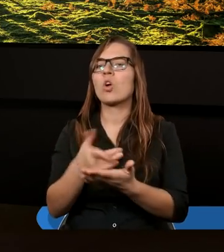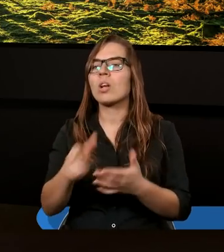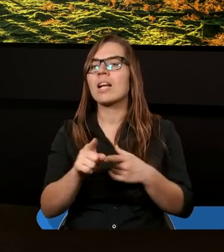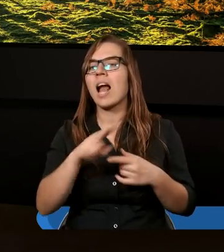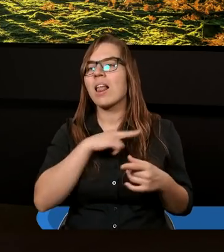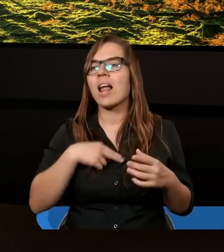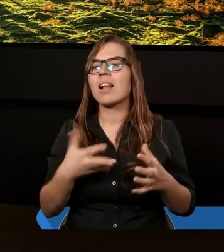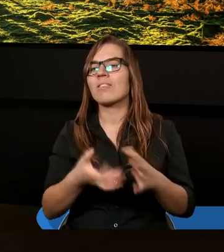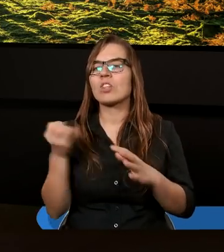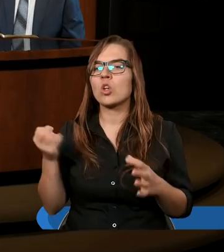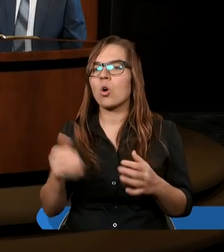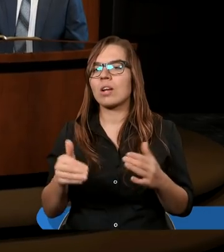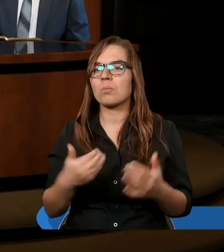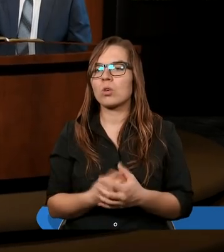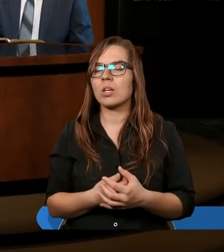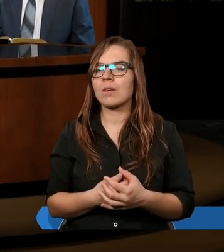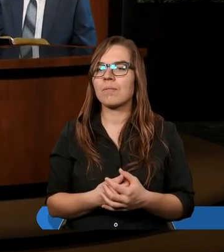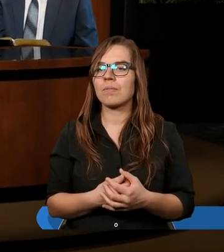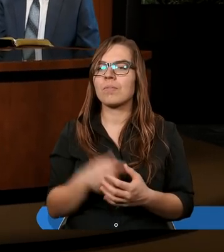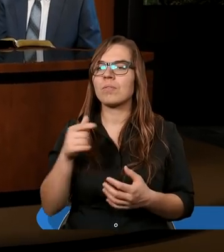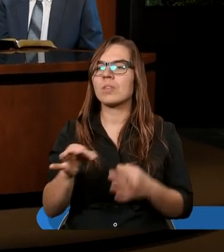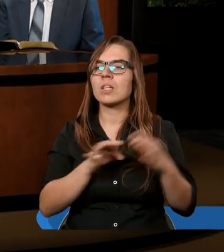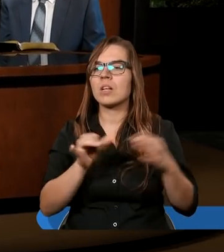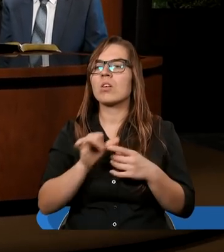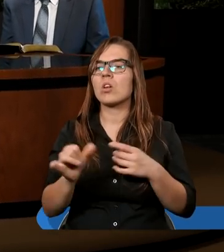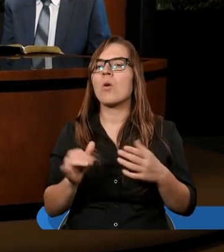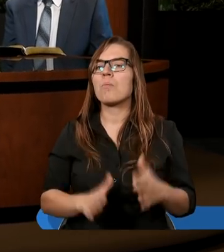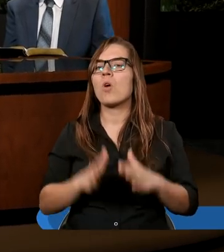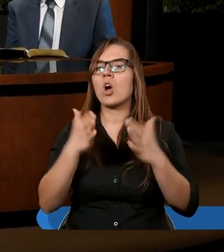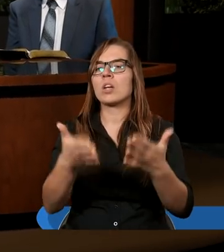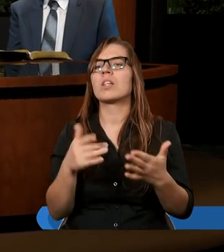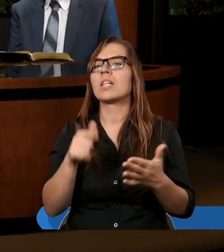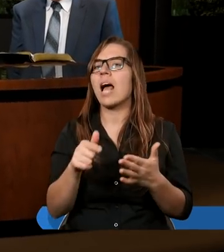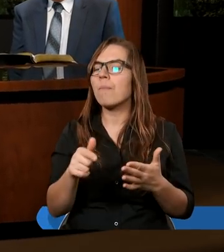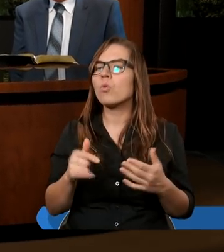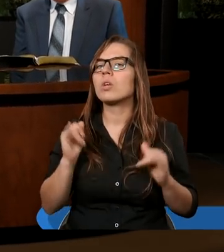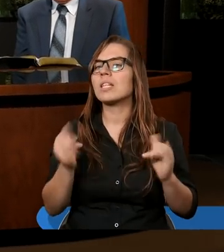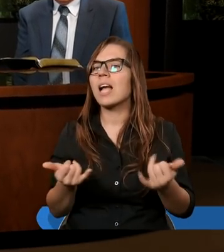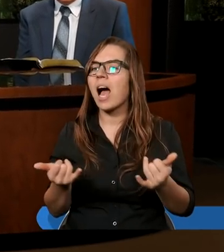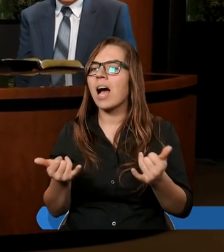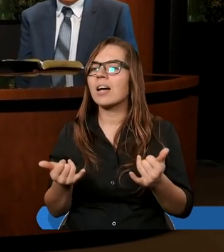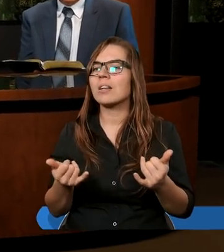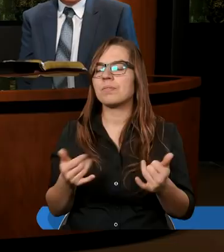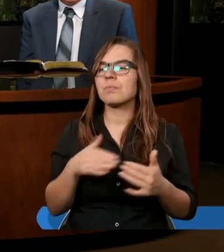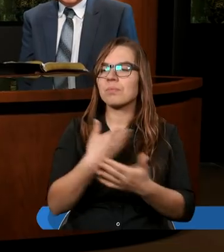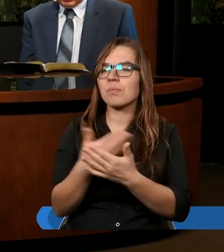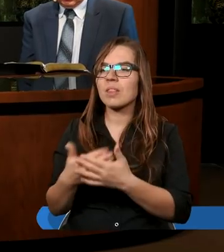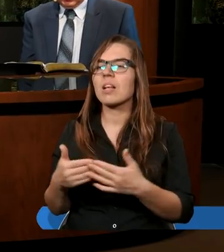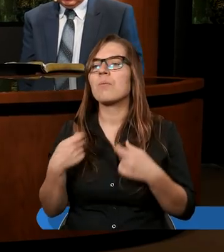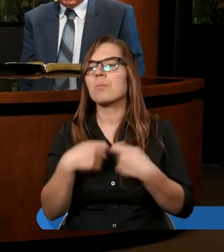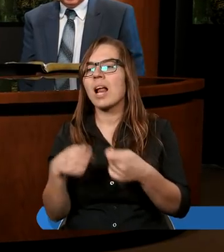dla nas wypływa? Te dwie historie są poświęcone temu, jak wyznawcy